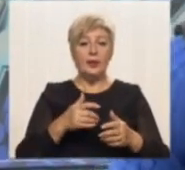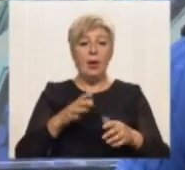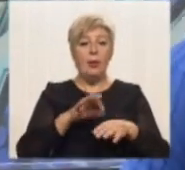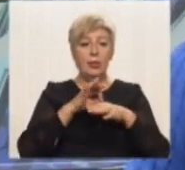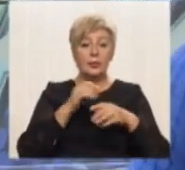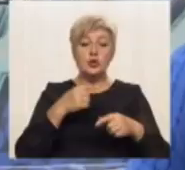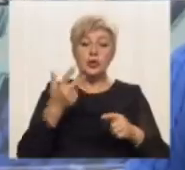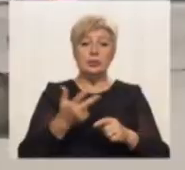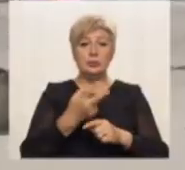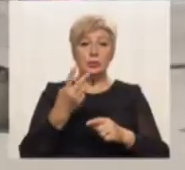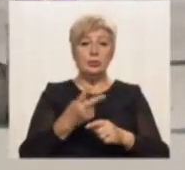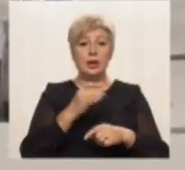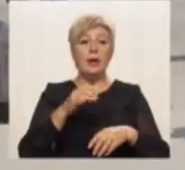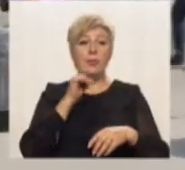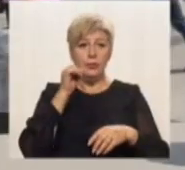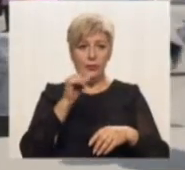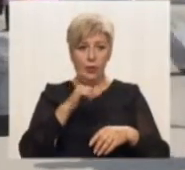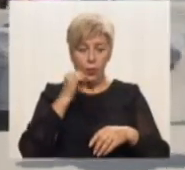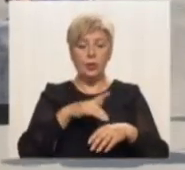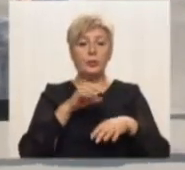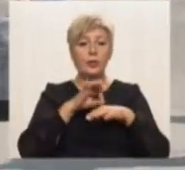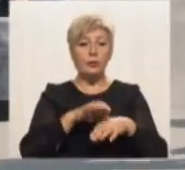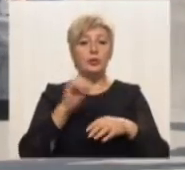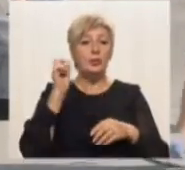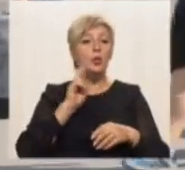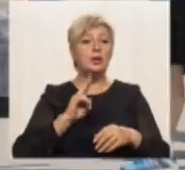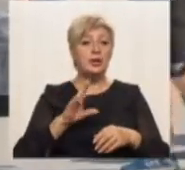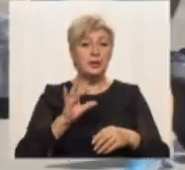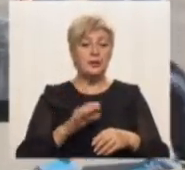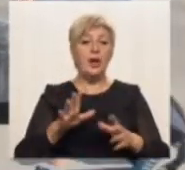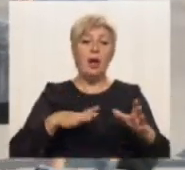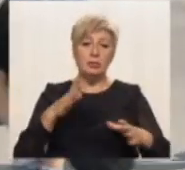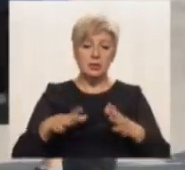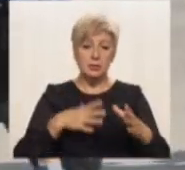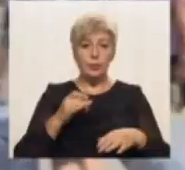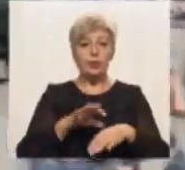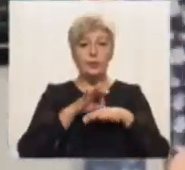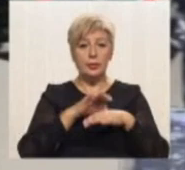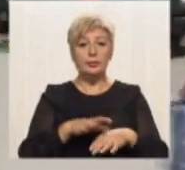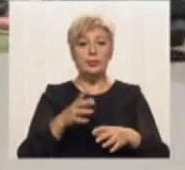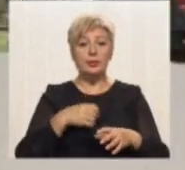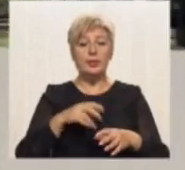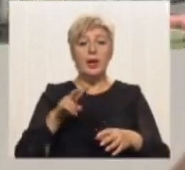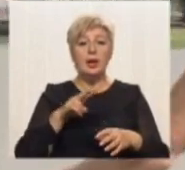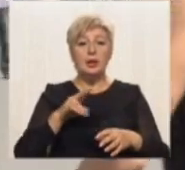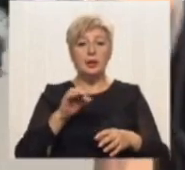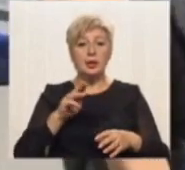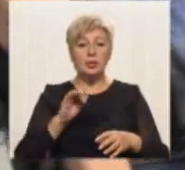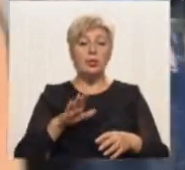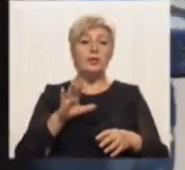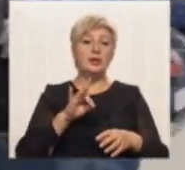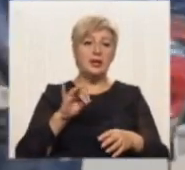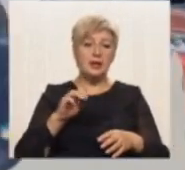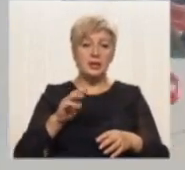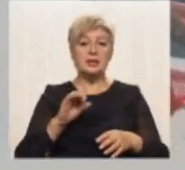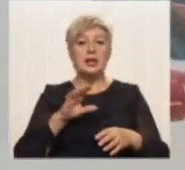і для нас це дуже добрий досвід. Звичайно, і тут ми могли б грати товариські ігри, але граючи з такими командами, як Литовас Рітас і Нептунас, які вже